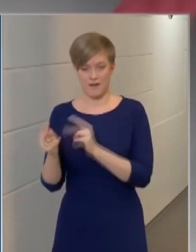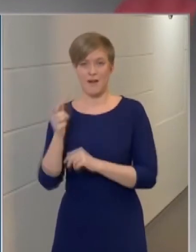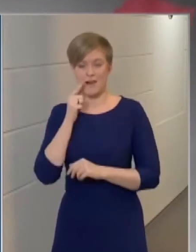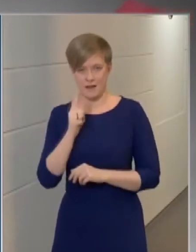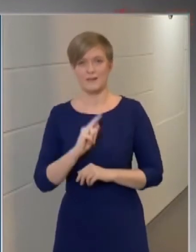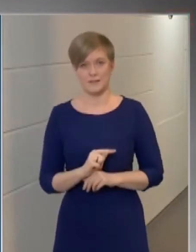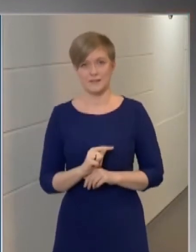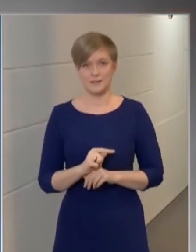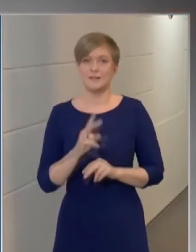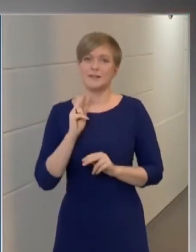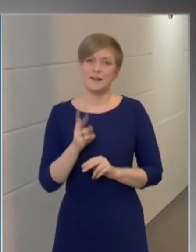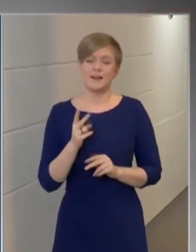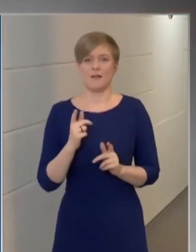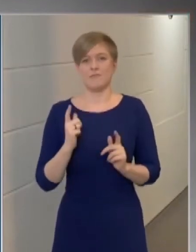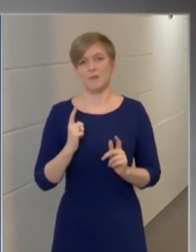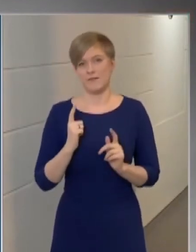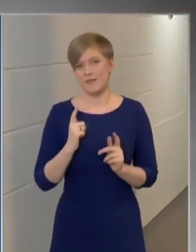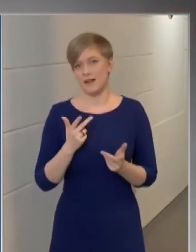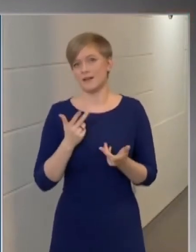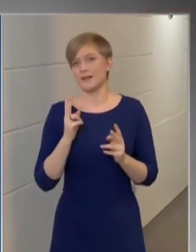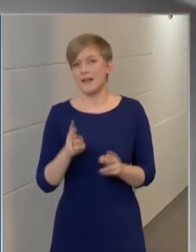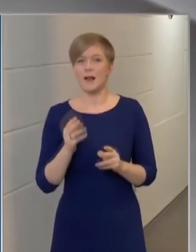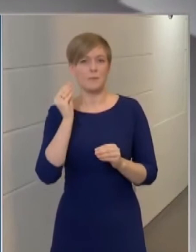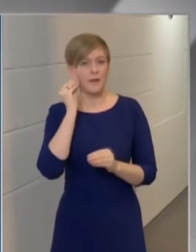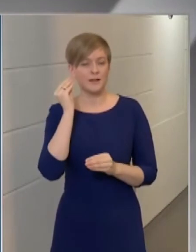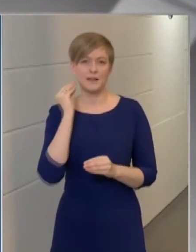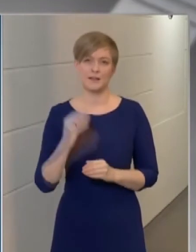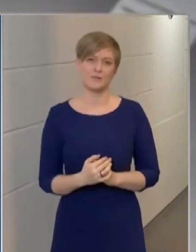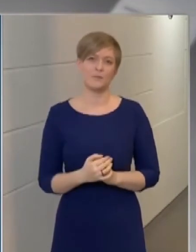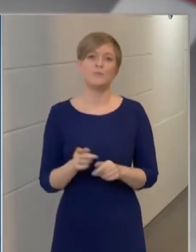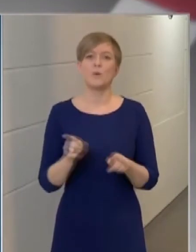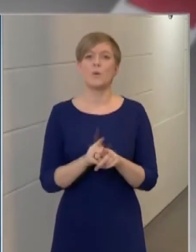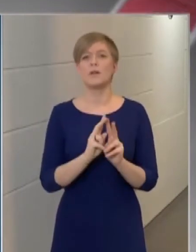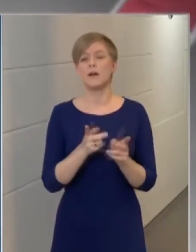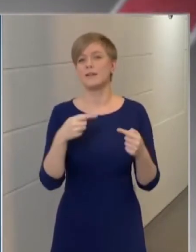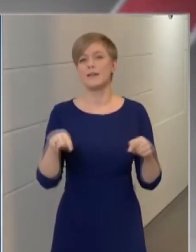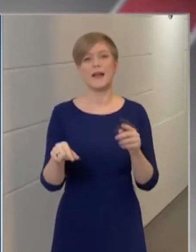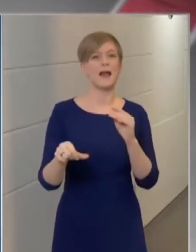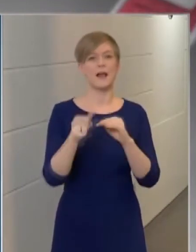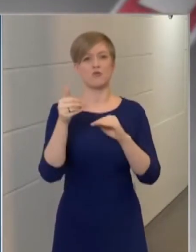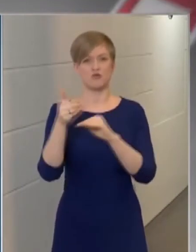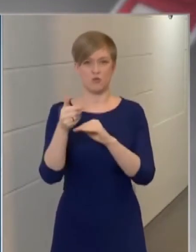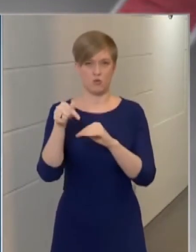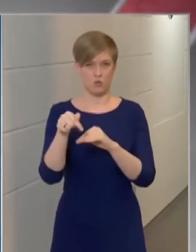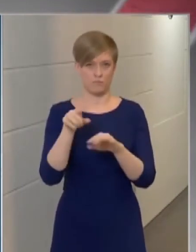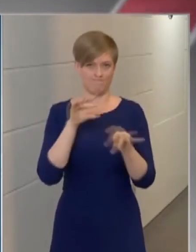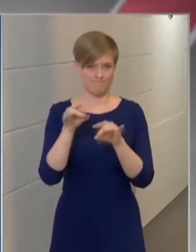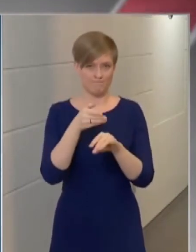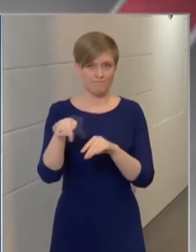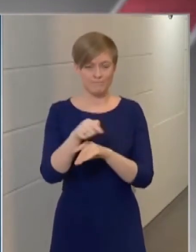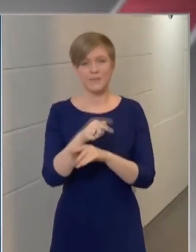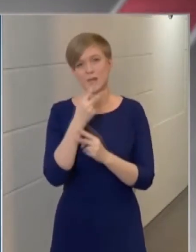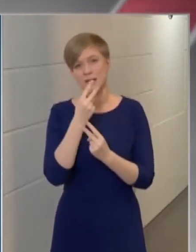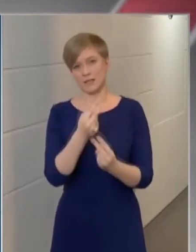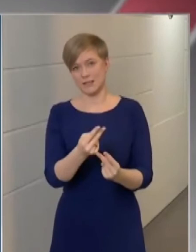meg kell, hogy várjuk, meg kell, hogy értsük, hogy azokat kell előnybe részesíteni, akikre